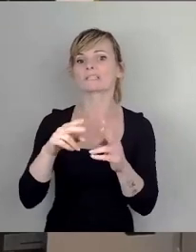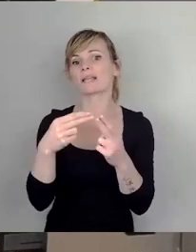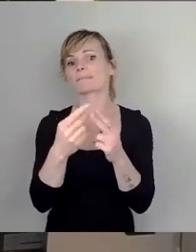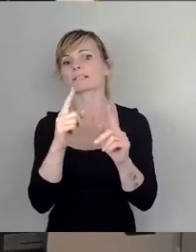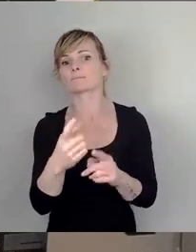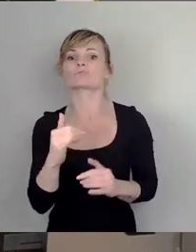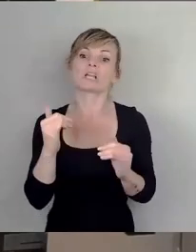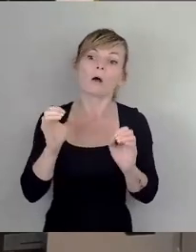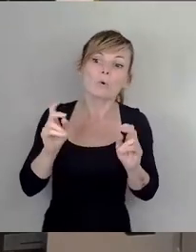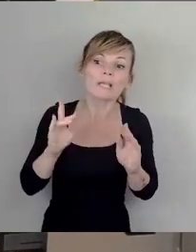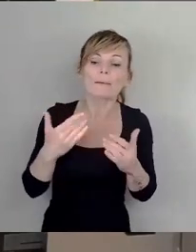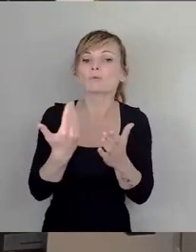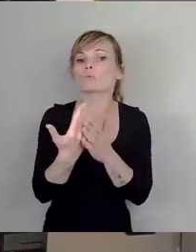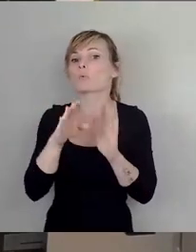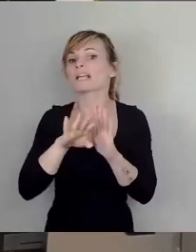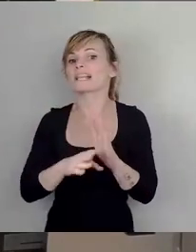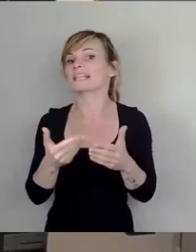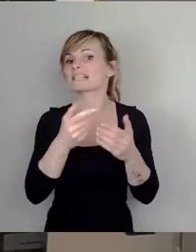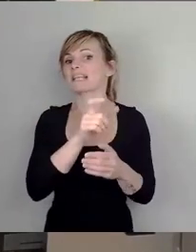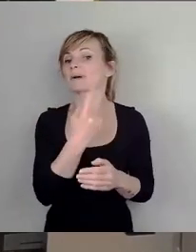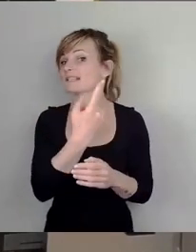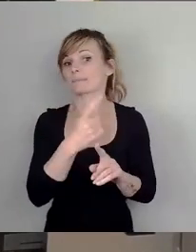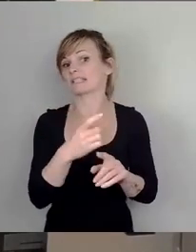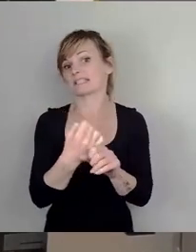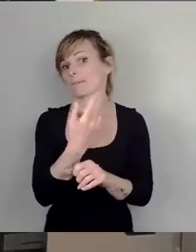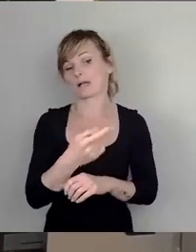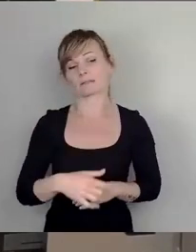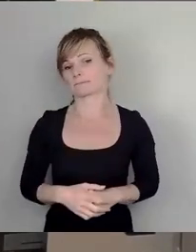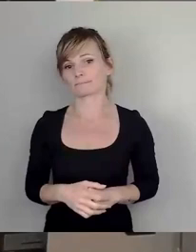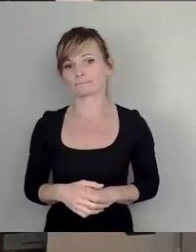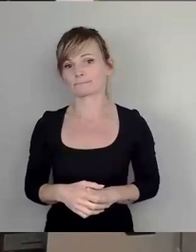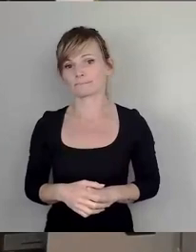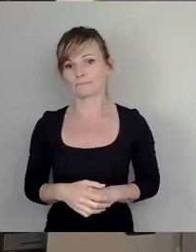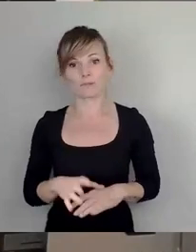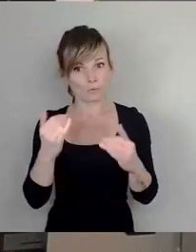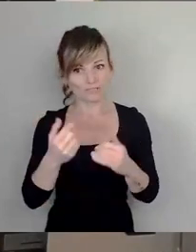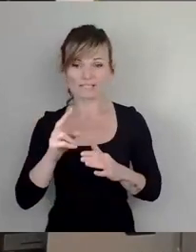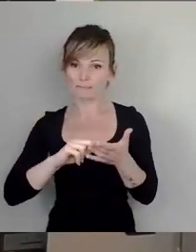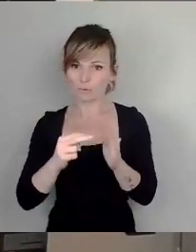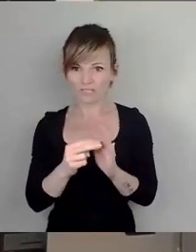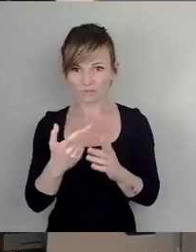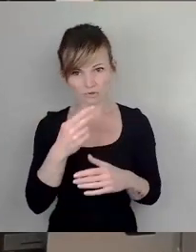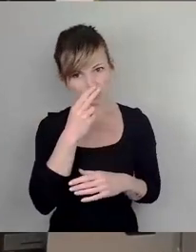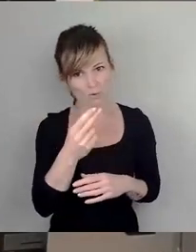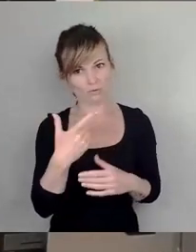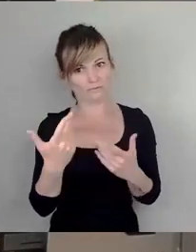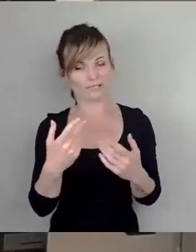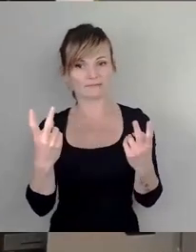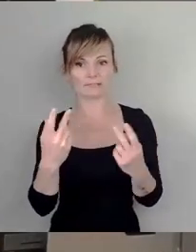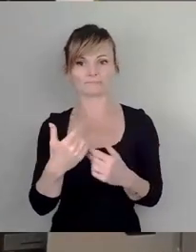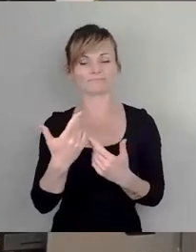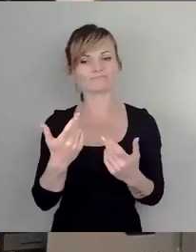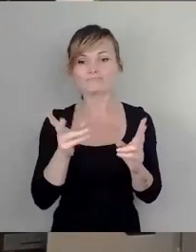das hat der Gesetzgeber nicht getan. Und jetzt muss man eine politische Gewichtung machen, und das ist ganz legitim.